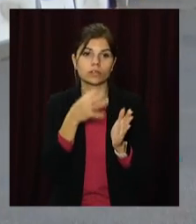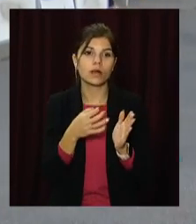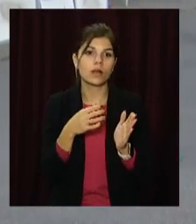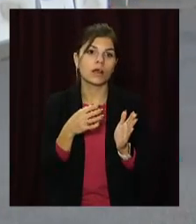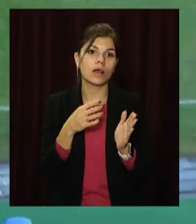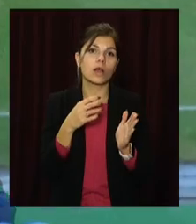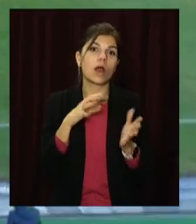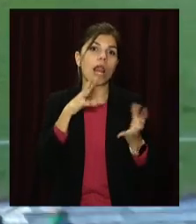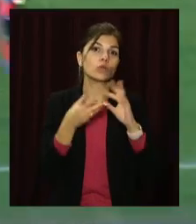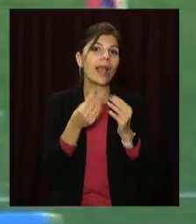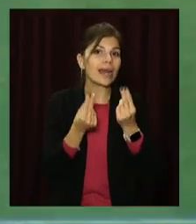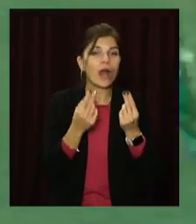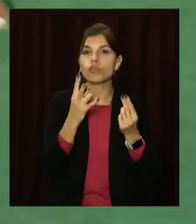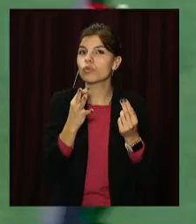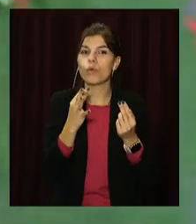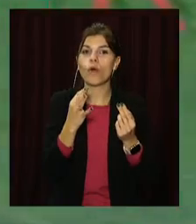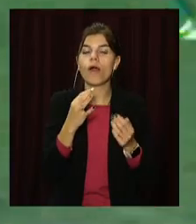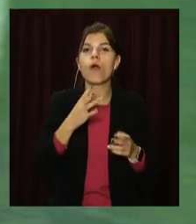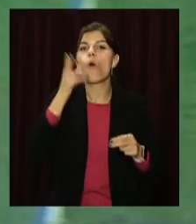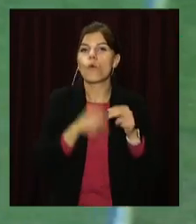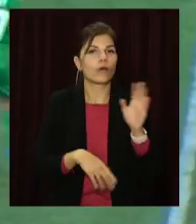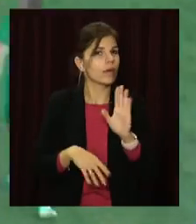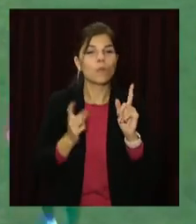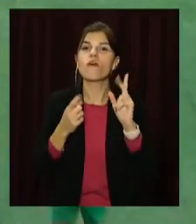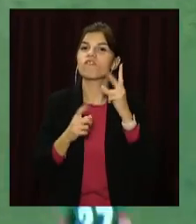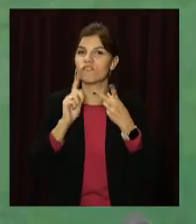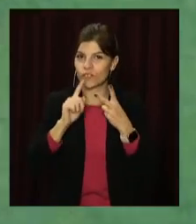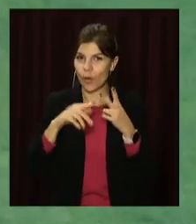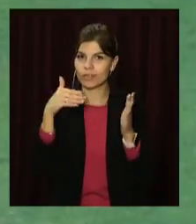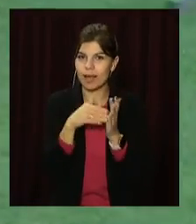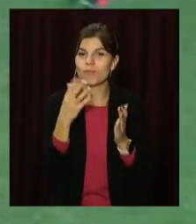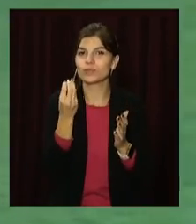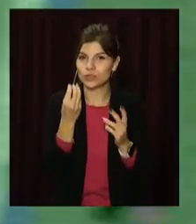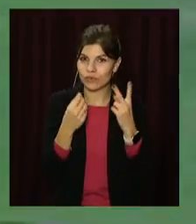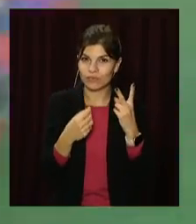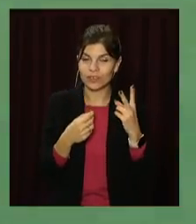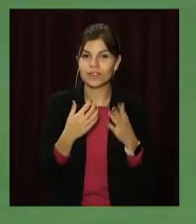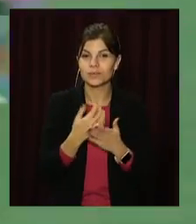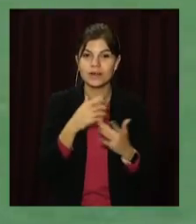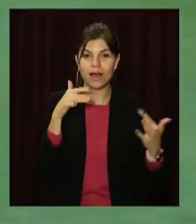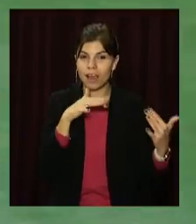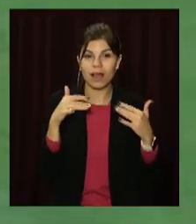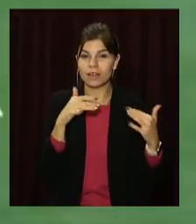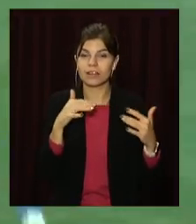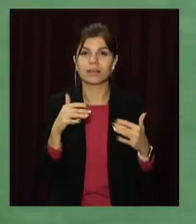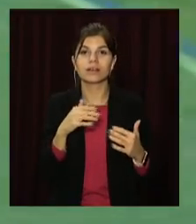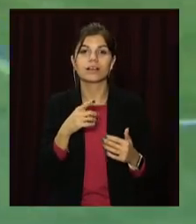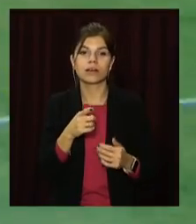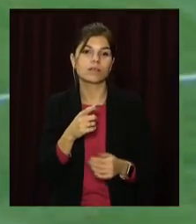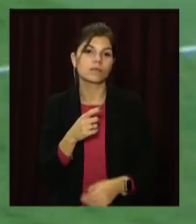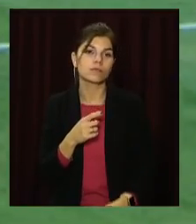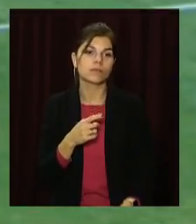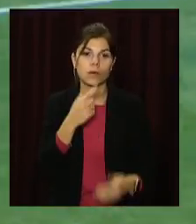У другому таймі на футбольному полі точилася гостра гра на зустрічних курсах. Голівих моментів вистачало